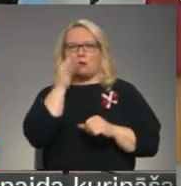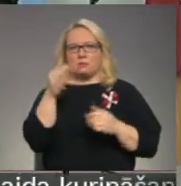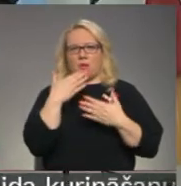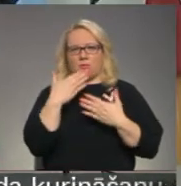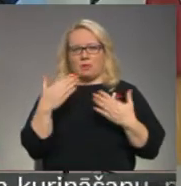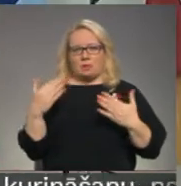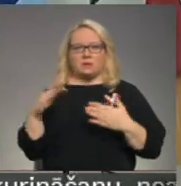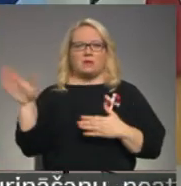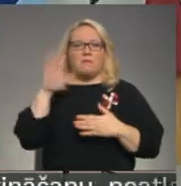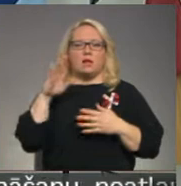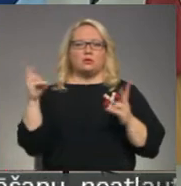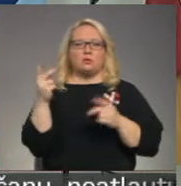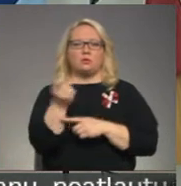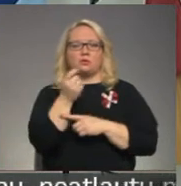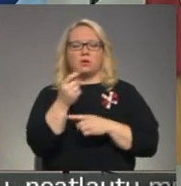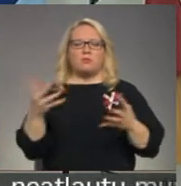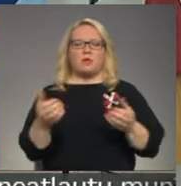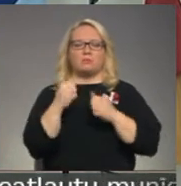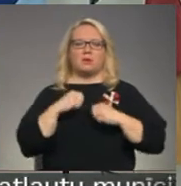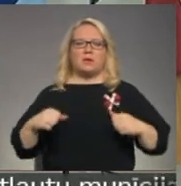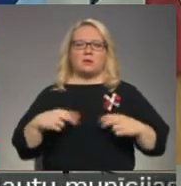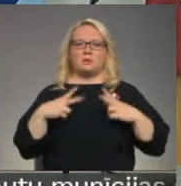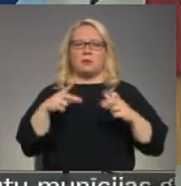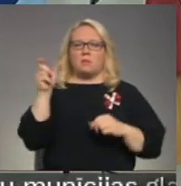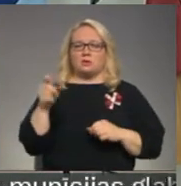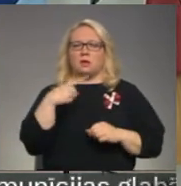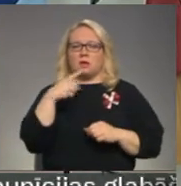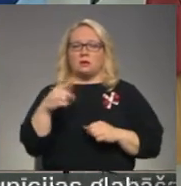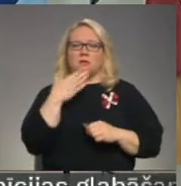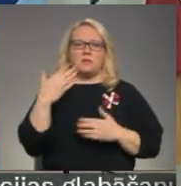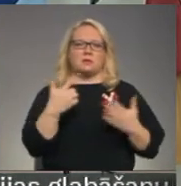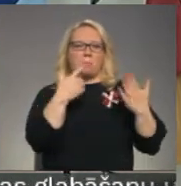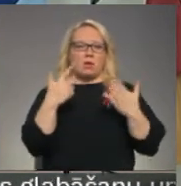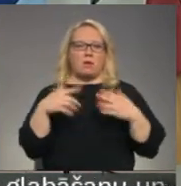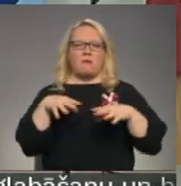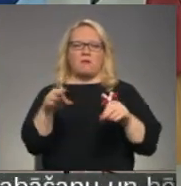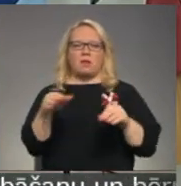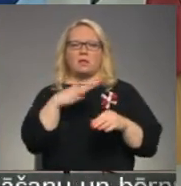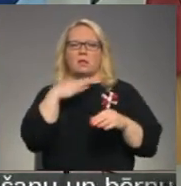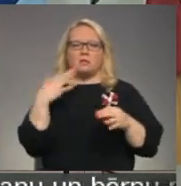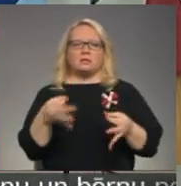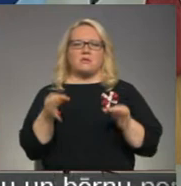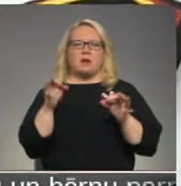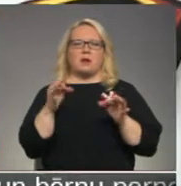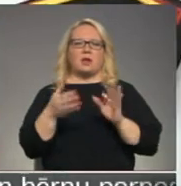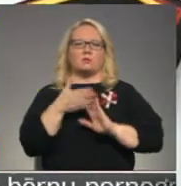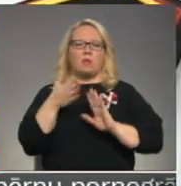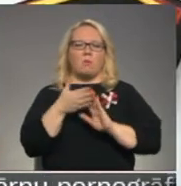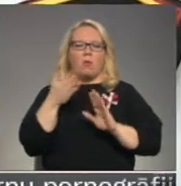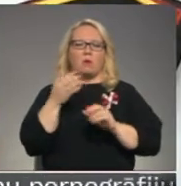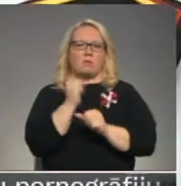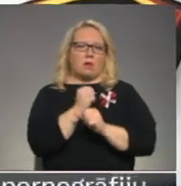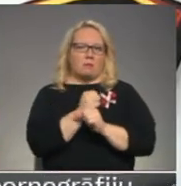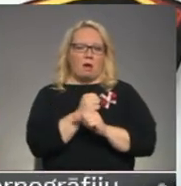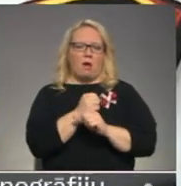Valsts ugunzēsības un glābšanas dienesta priekšnieks teica, ka pēdējo septiņu gadu laikā ir veikti vairāki būtiski uzlabojumi ugunzēsēju glābēju